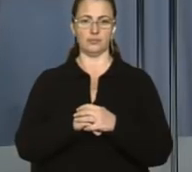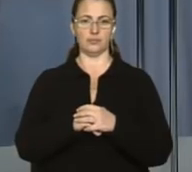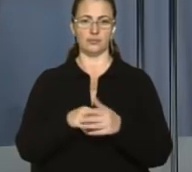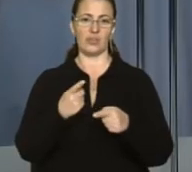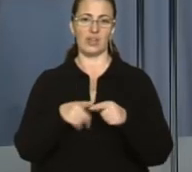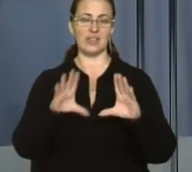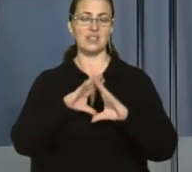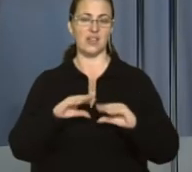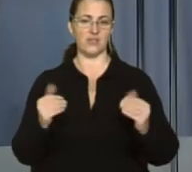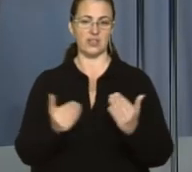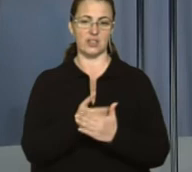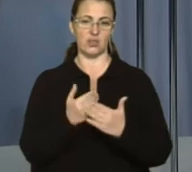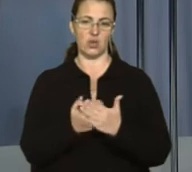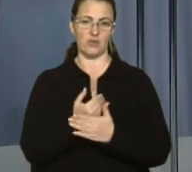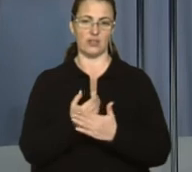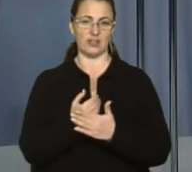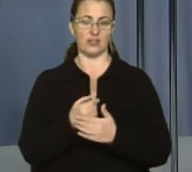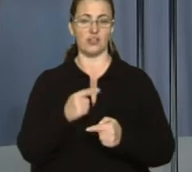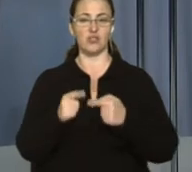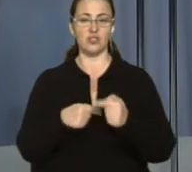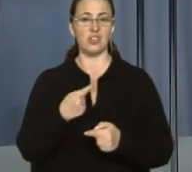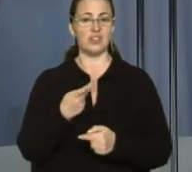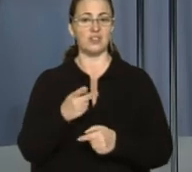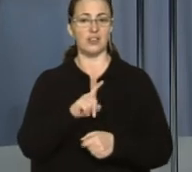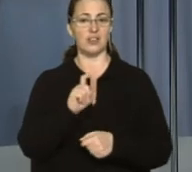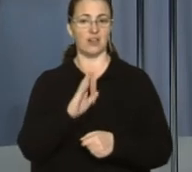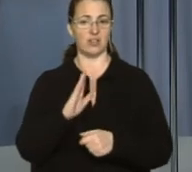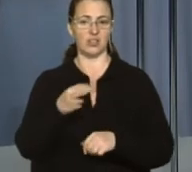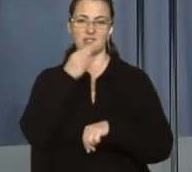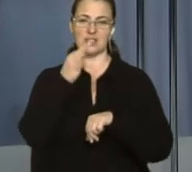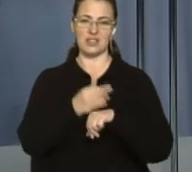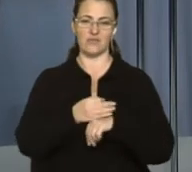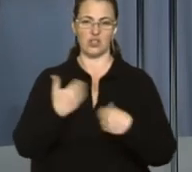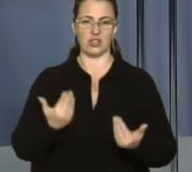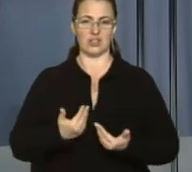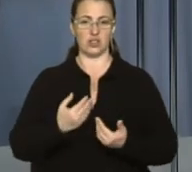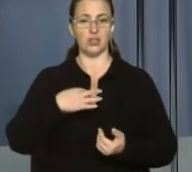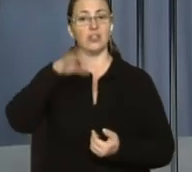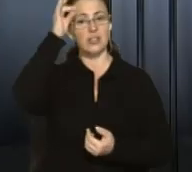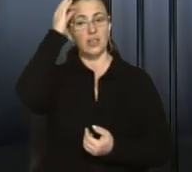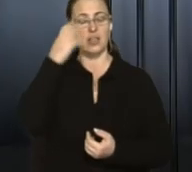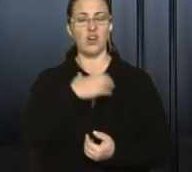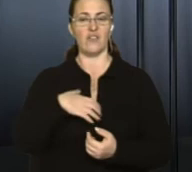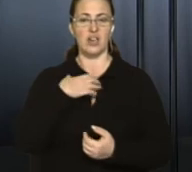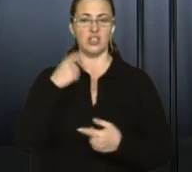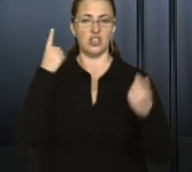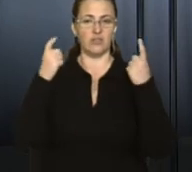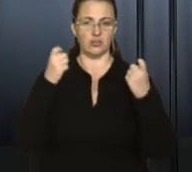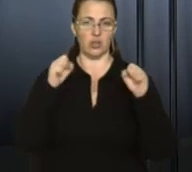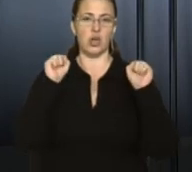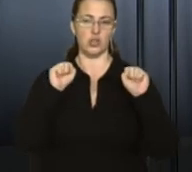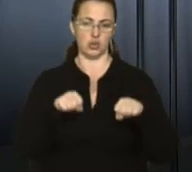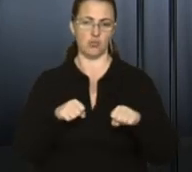І це всі новини на цю годину. Вже замить, не пропустіть звіти наживо. Я ж нагадаю, що важлива для вас інформація, ви можете